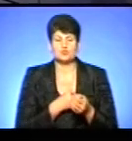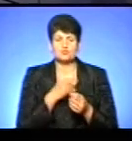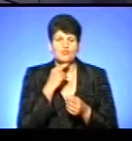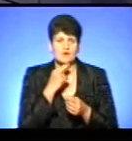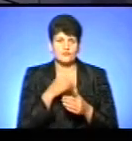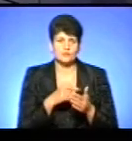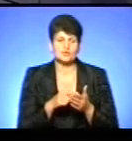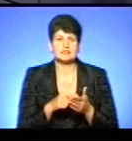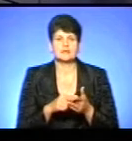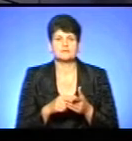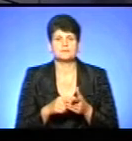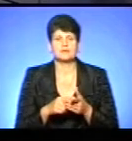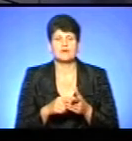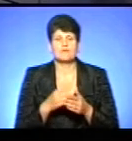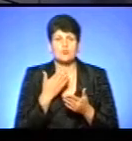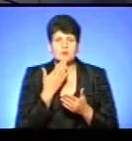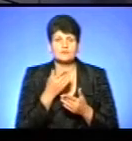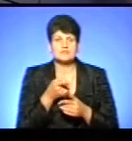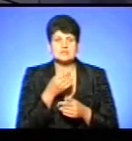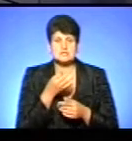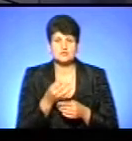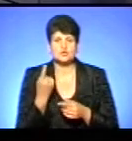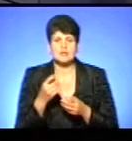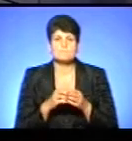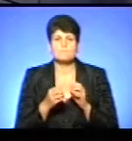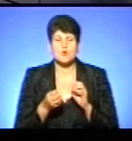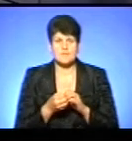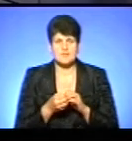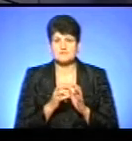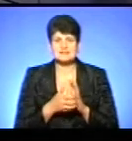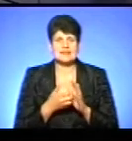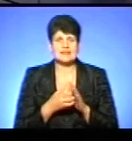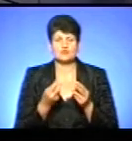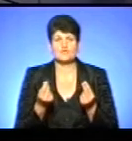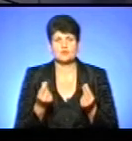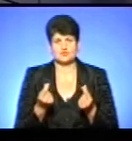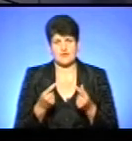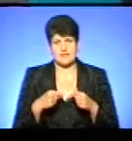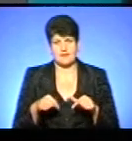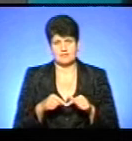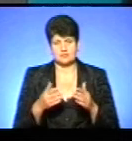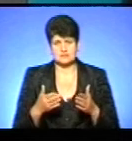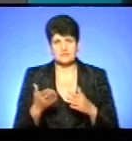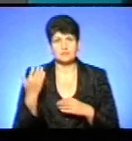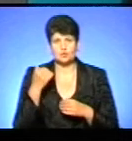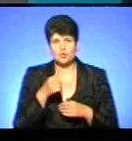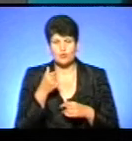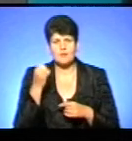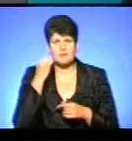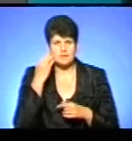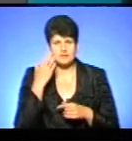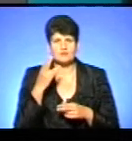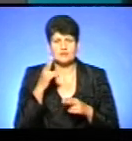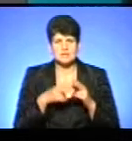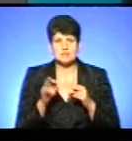увагу на ще одну думку тернополян. В опитуванні вони сказали, що одна з проблем – це в недофінансуванні галузі. І минулого року ми пам'ятаємо, в кінці